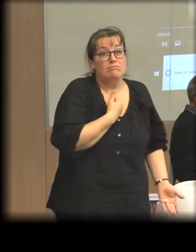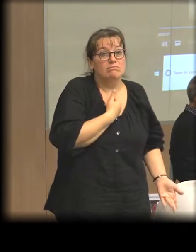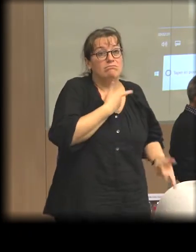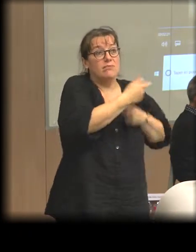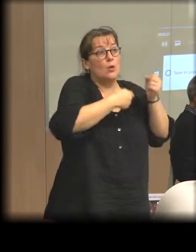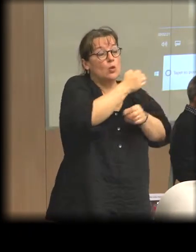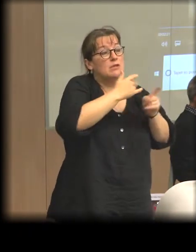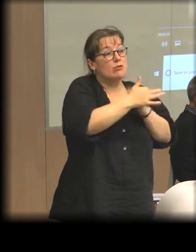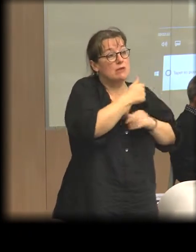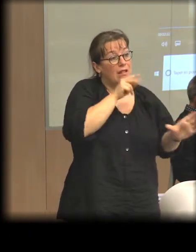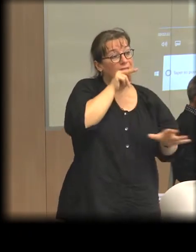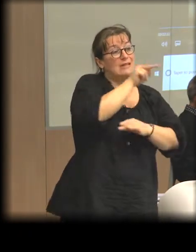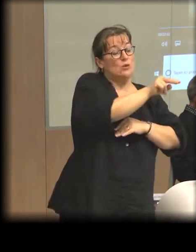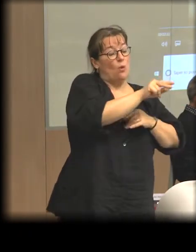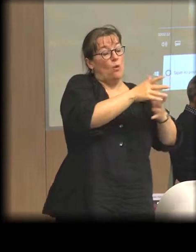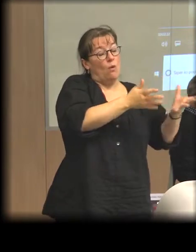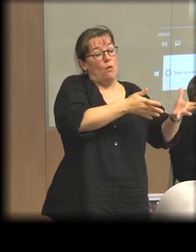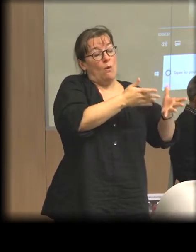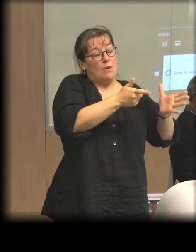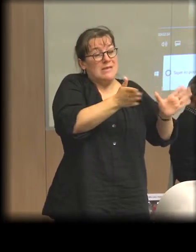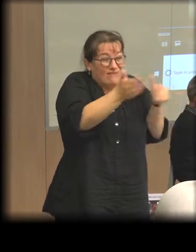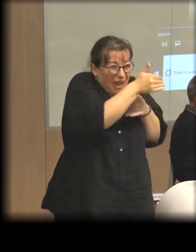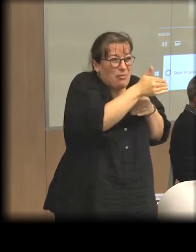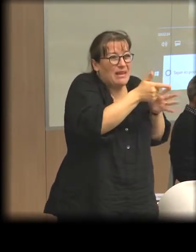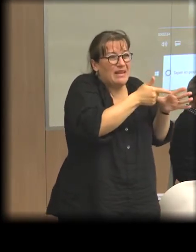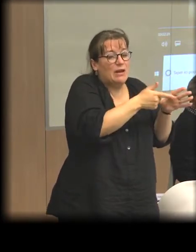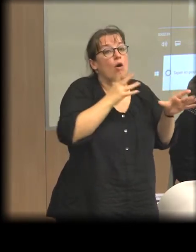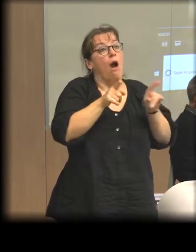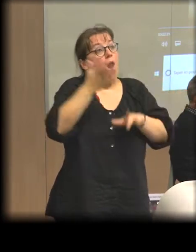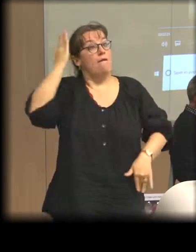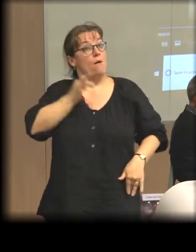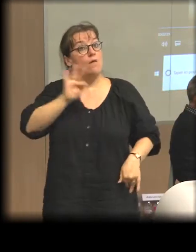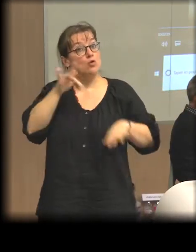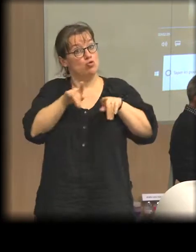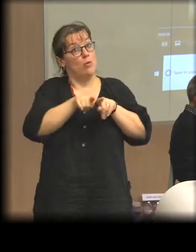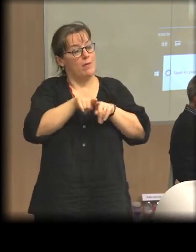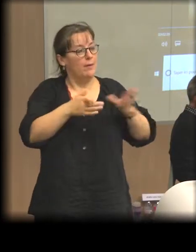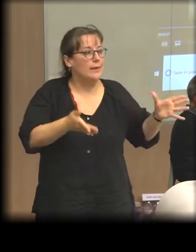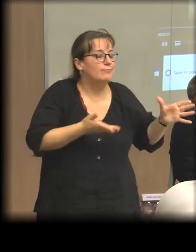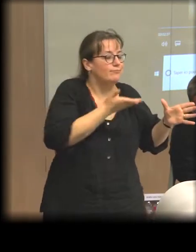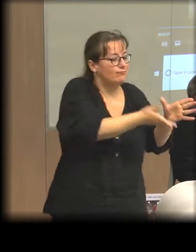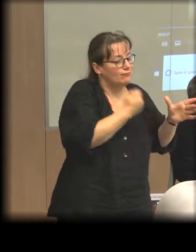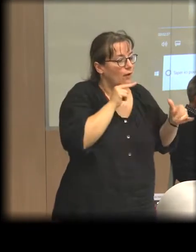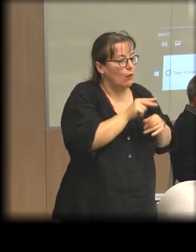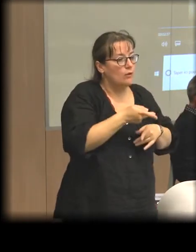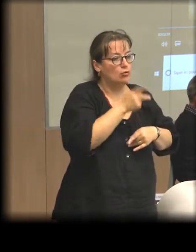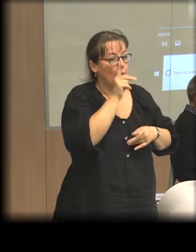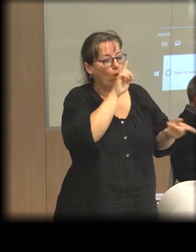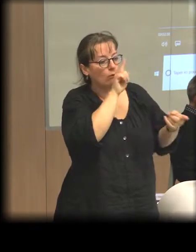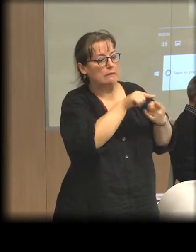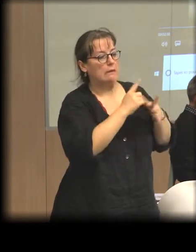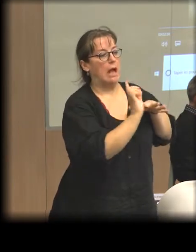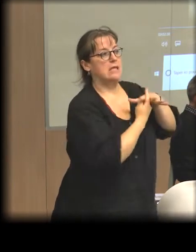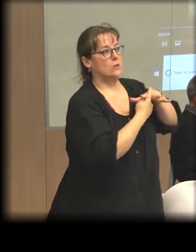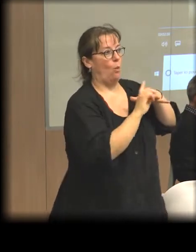'on a connue aussi en France qui restreint l'économie sociale et solidaire principalement à l'insertion,